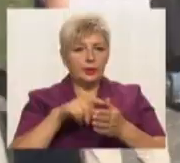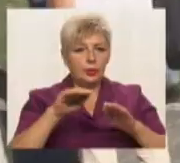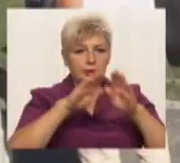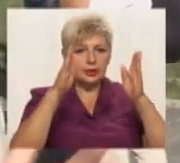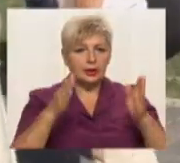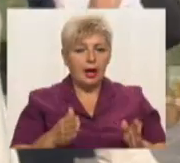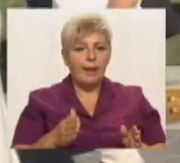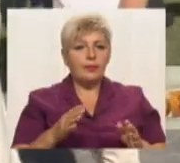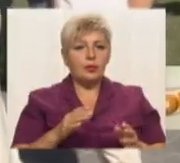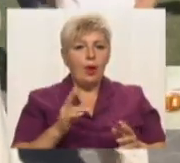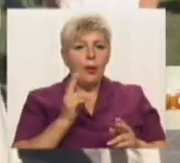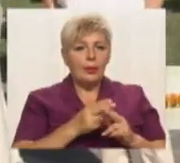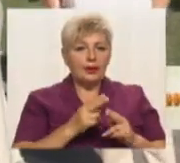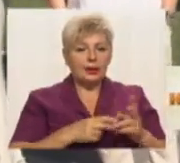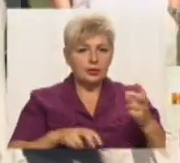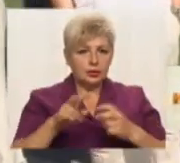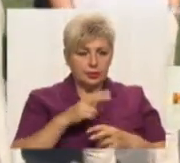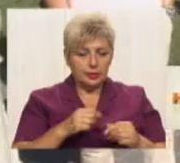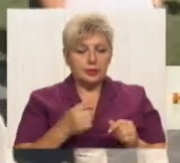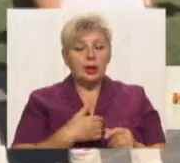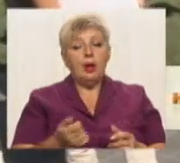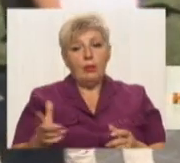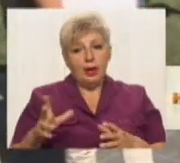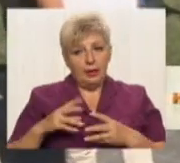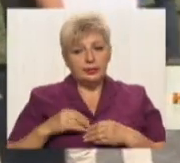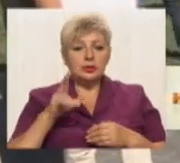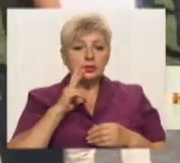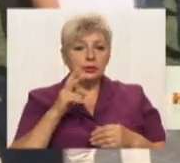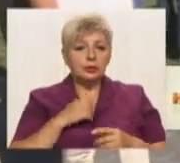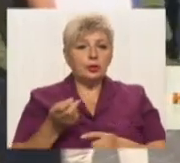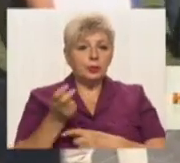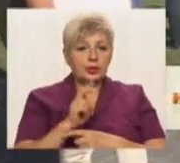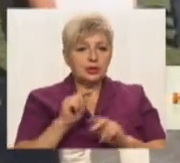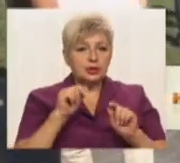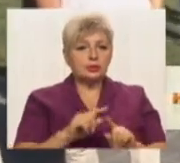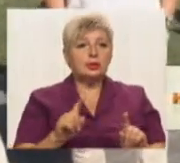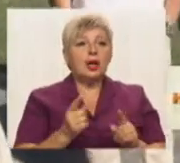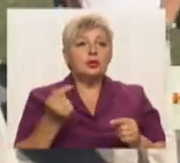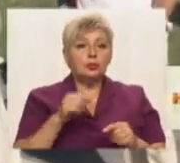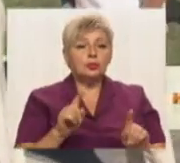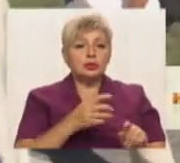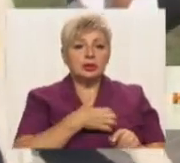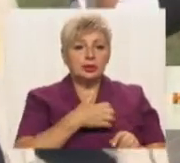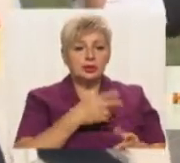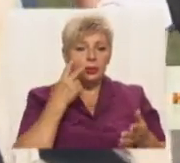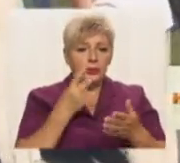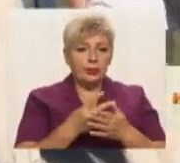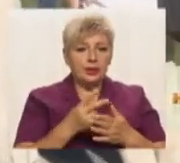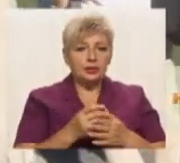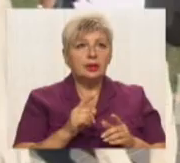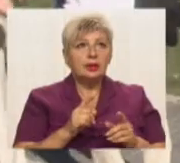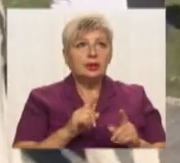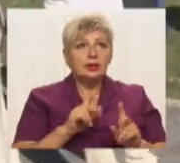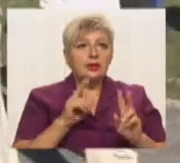За власним бажанням з донькою прийшли сюди, тому що захотіли побачити все, наскільки це урочисто,